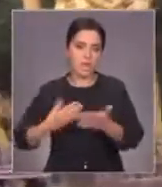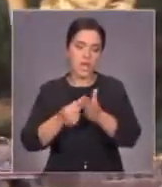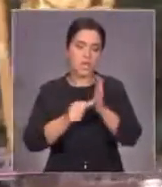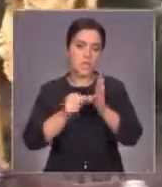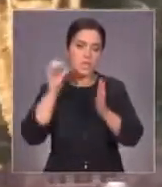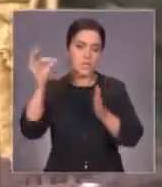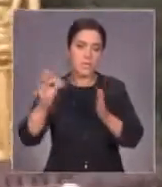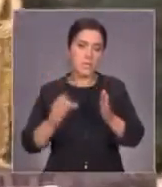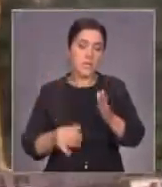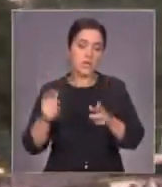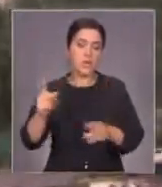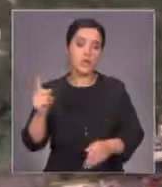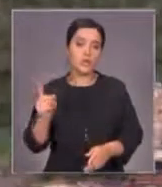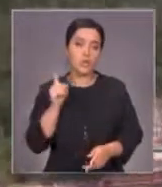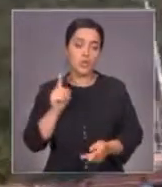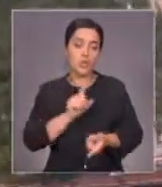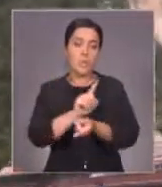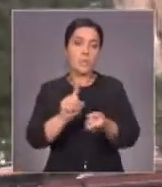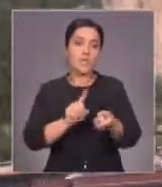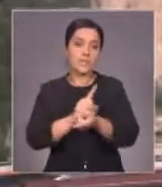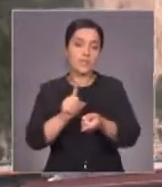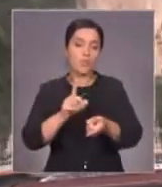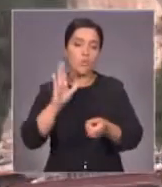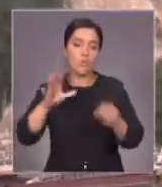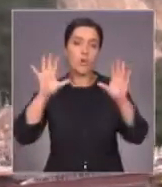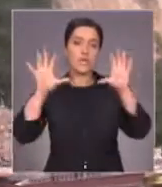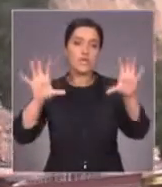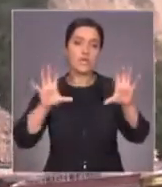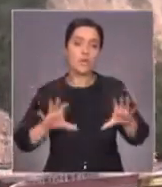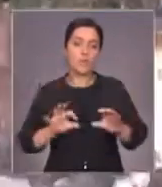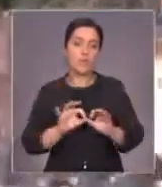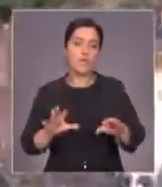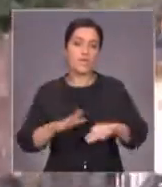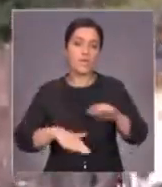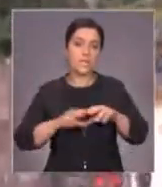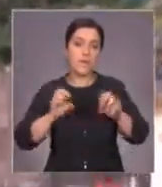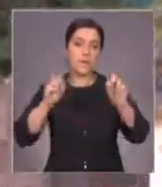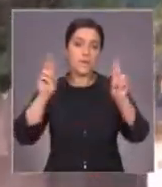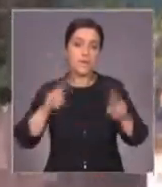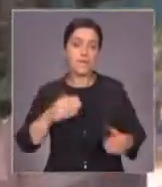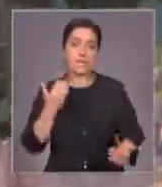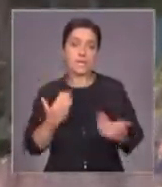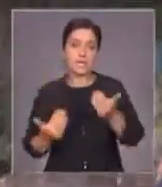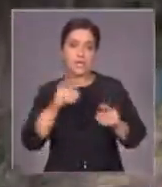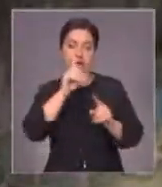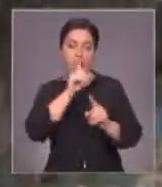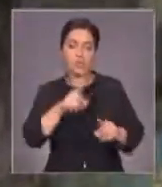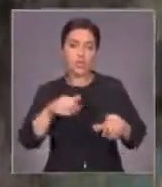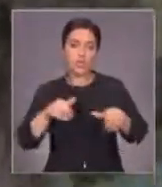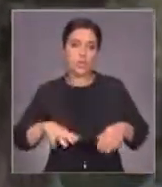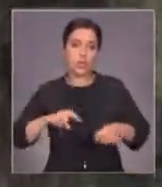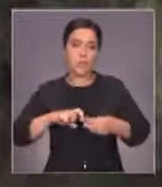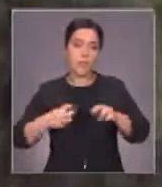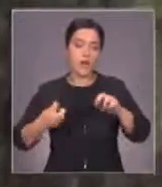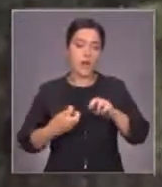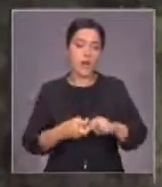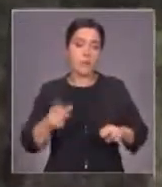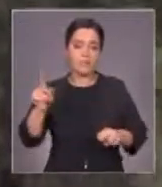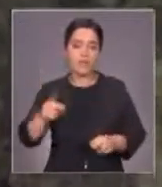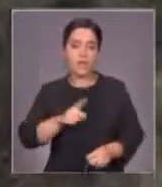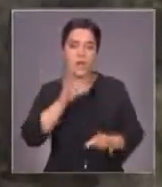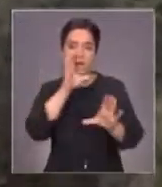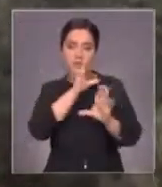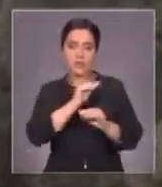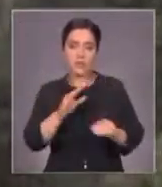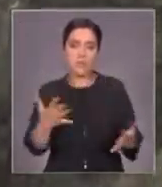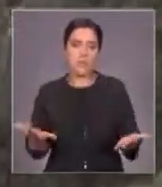Туроператоры ждут пересмотра этого вопроса властями. По словам специалистов, если не будут решены основные проблемы, то инновационные технологии не смогут